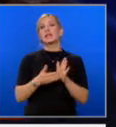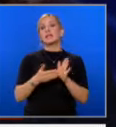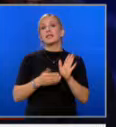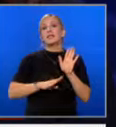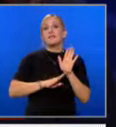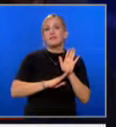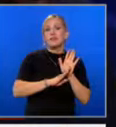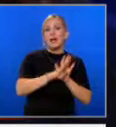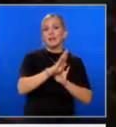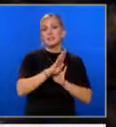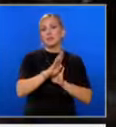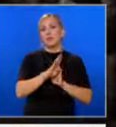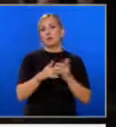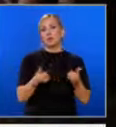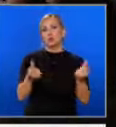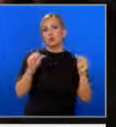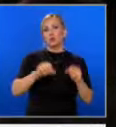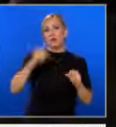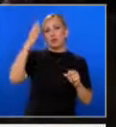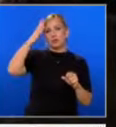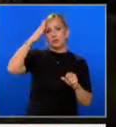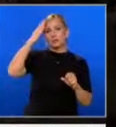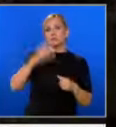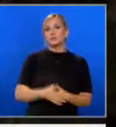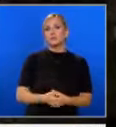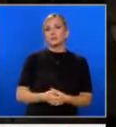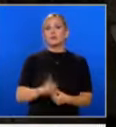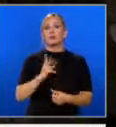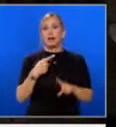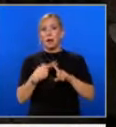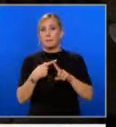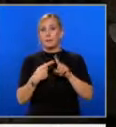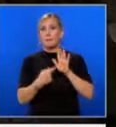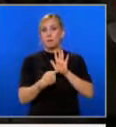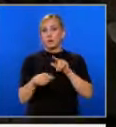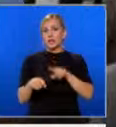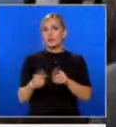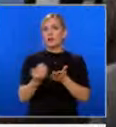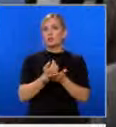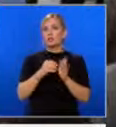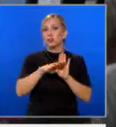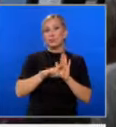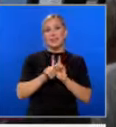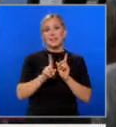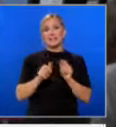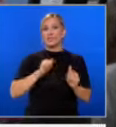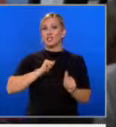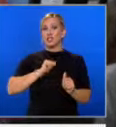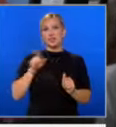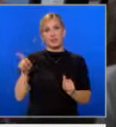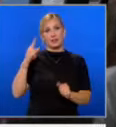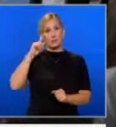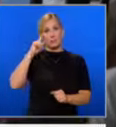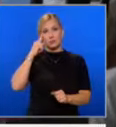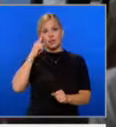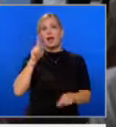като унищожителя на страни. Камала Харис представи економическата си програма, но не защити достатъчно опозициите